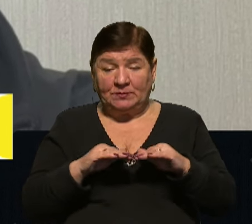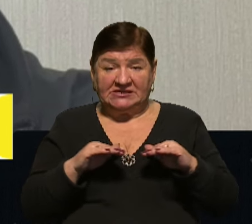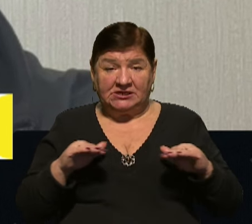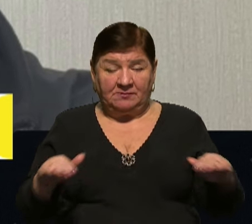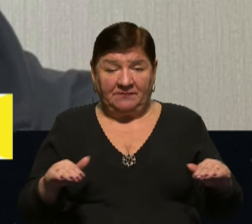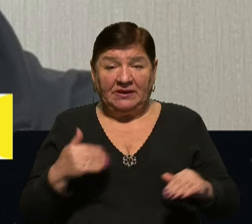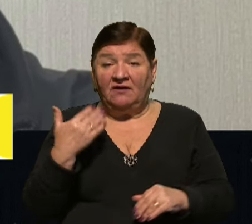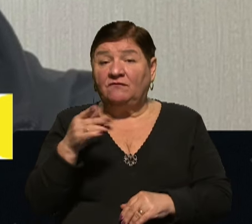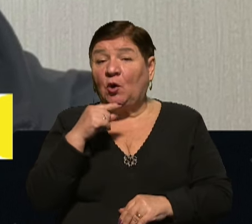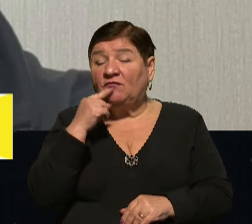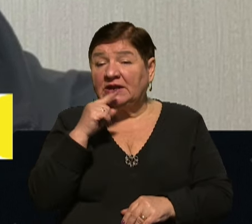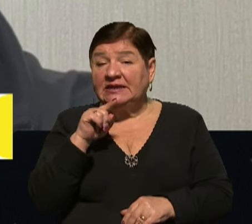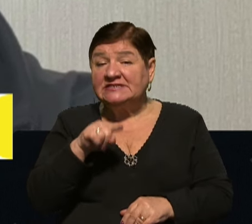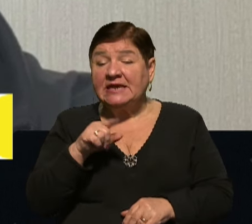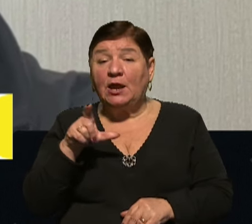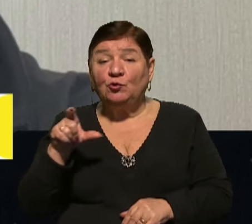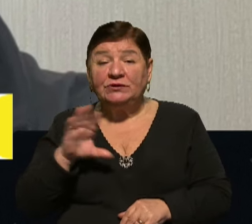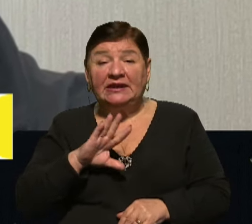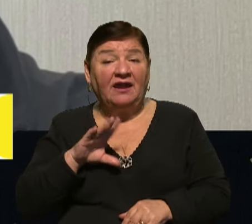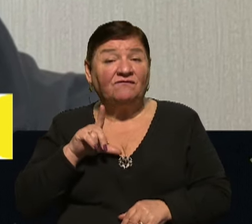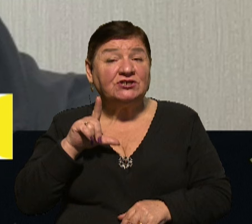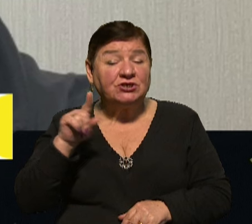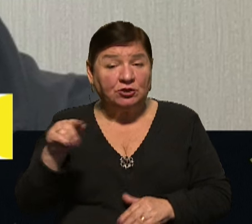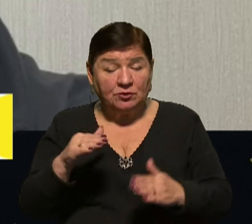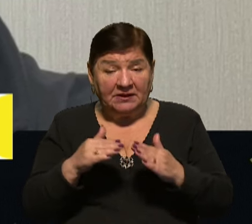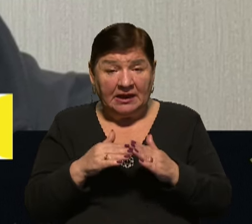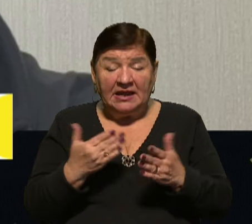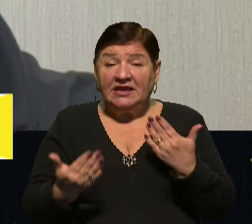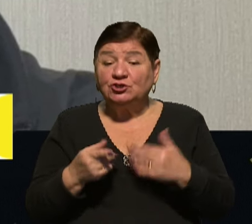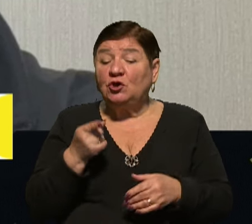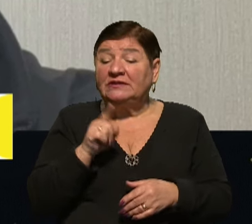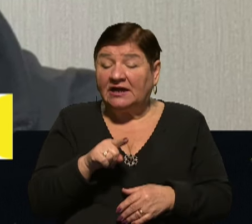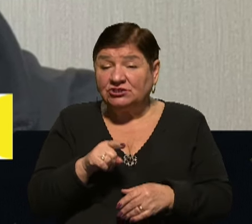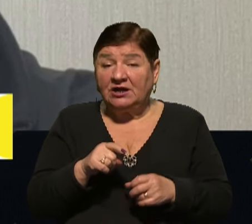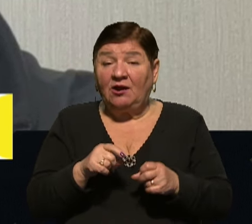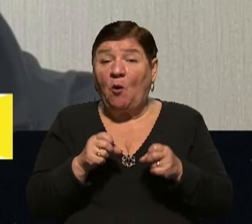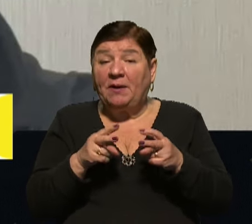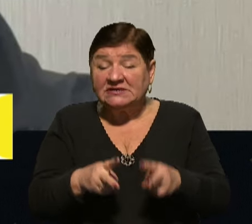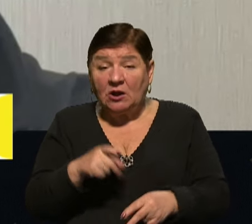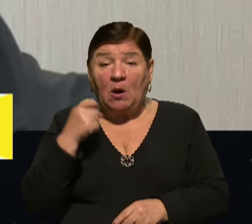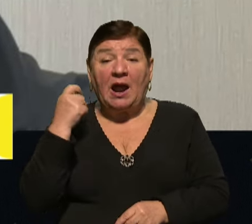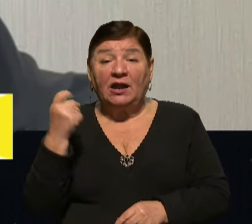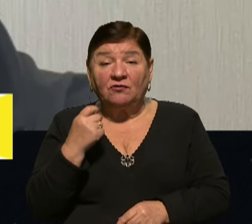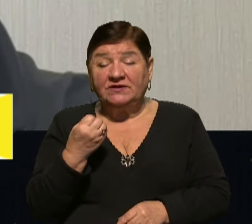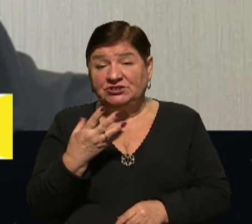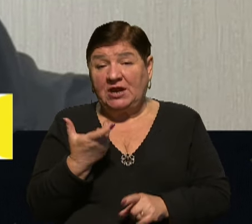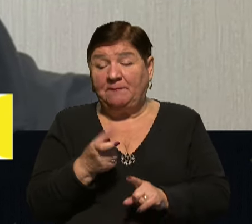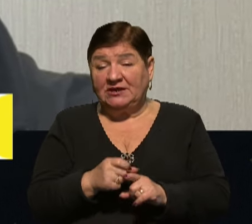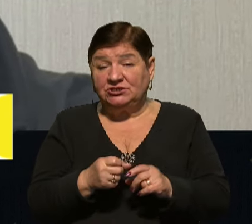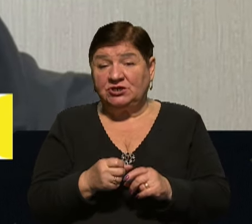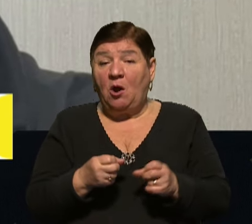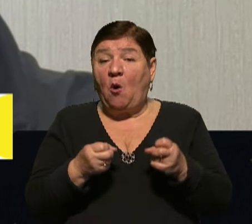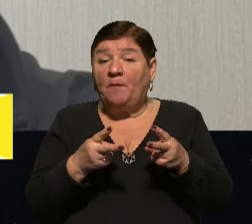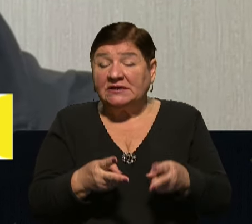Андрій, ви казали, що ці люди не виїжджають зі своїх домівок, навіть якщо там небезпечно, аргументуючи тим, що в Харкові ще більш небезпечно.